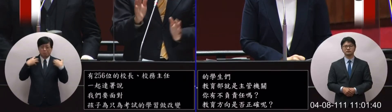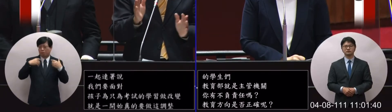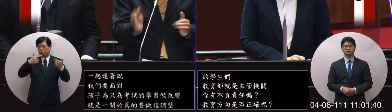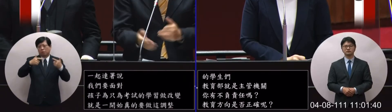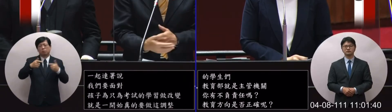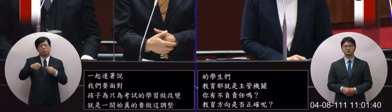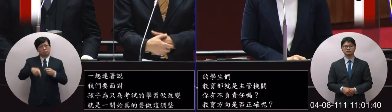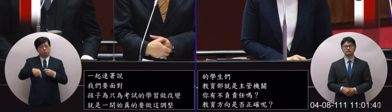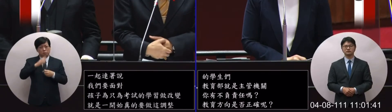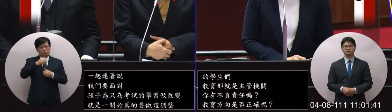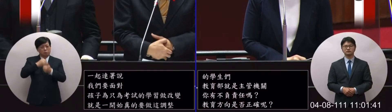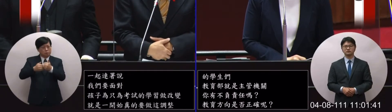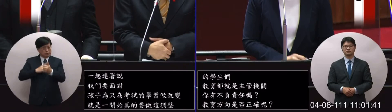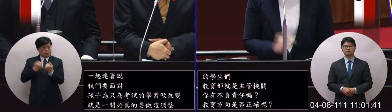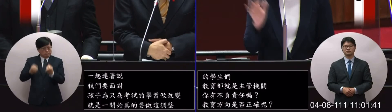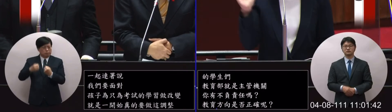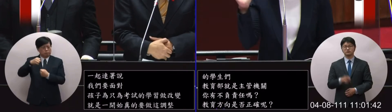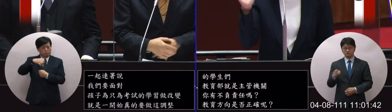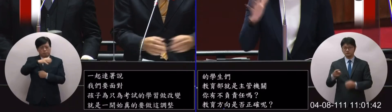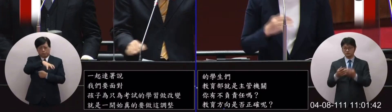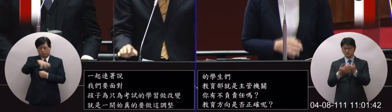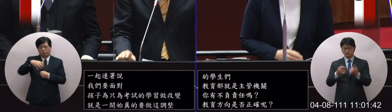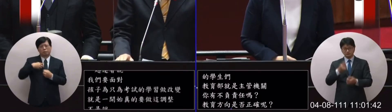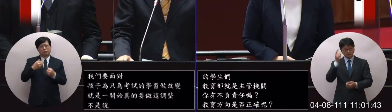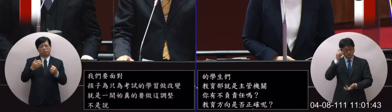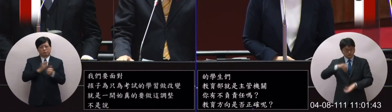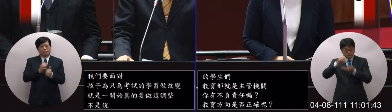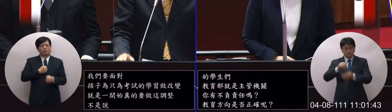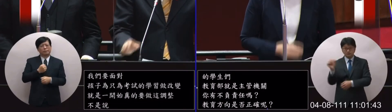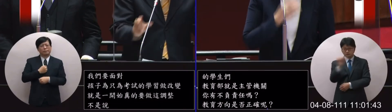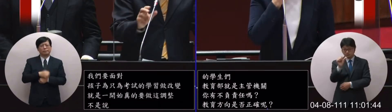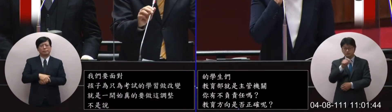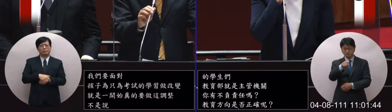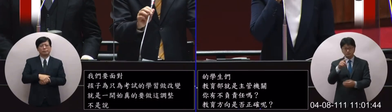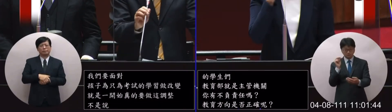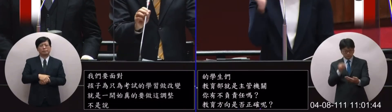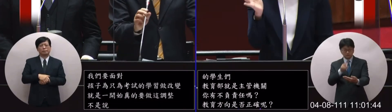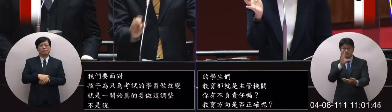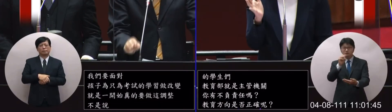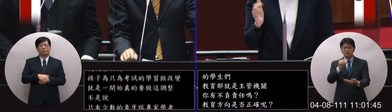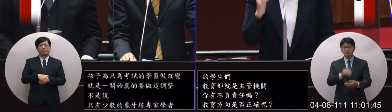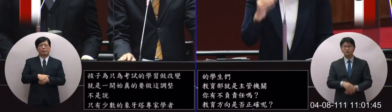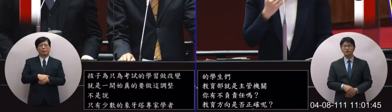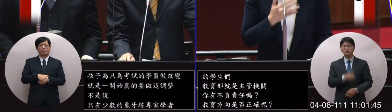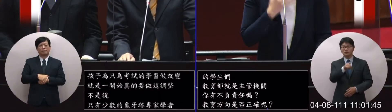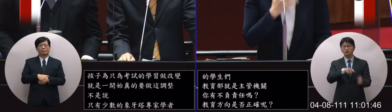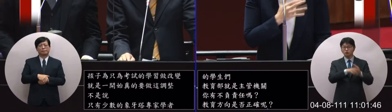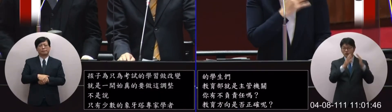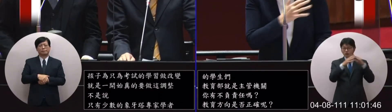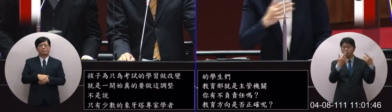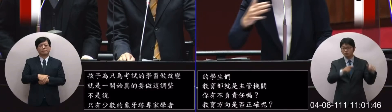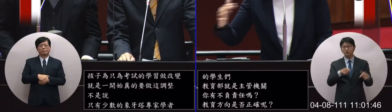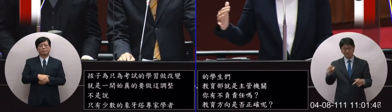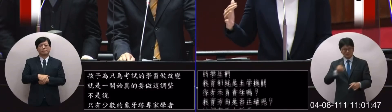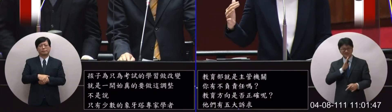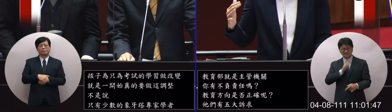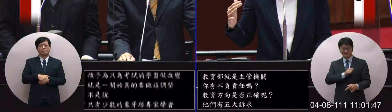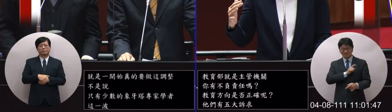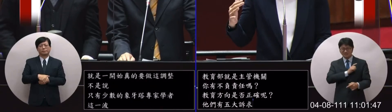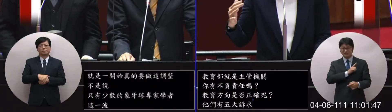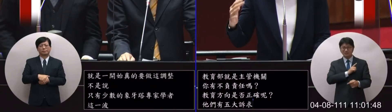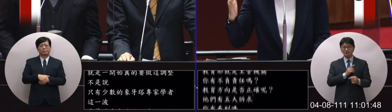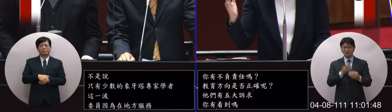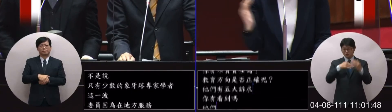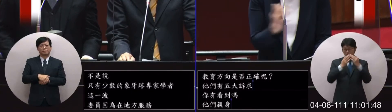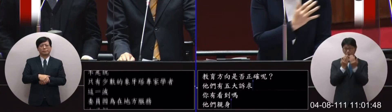啊我想委員會在地方服務也了解五大大訴求你有看到嗎你不是說專家學者了他們是親身體驗這三年